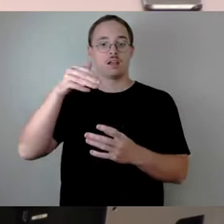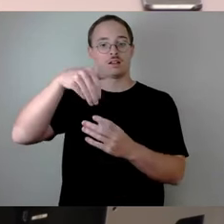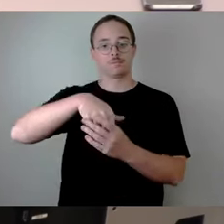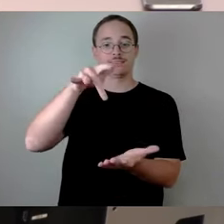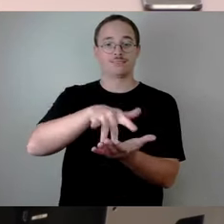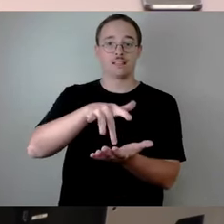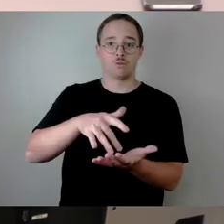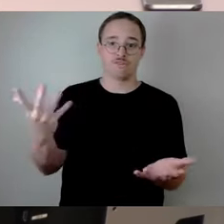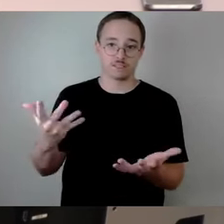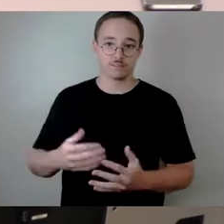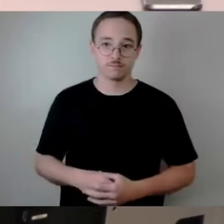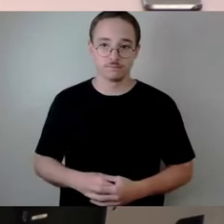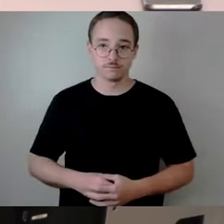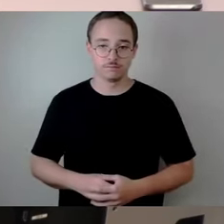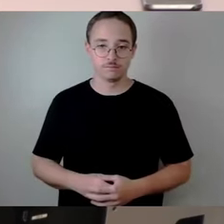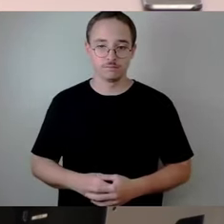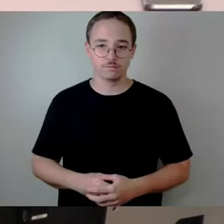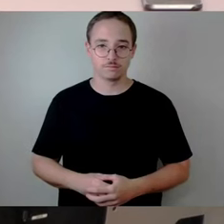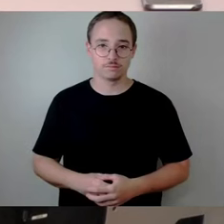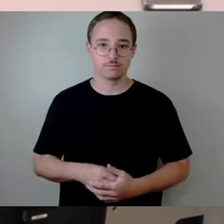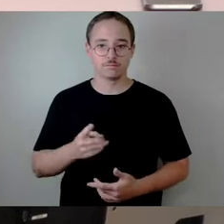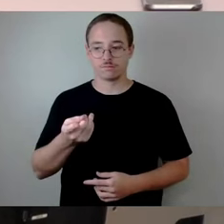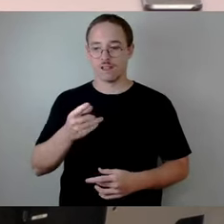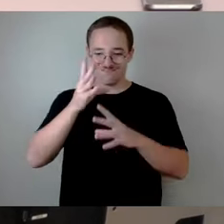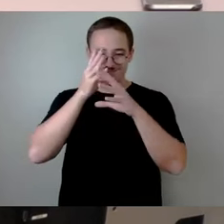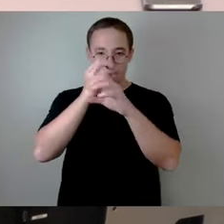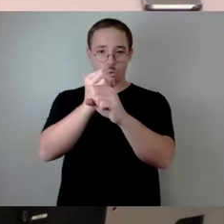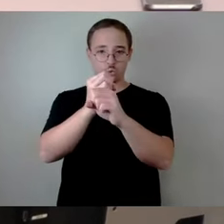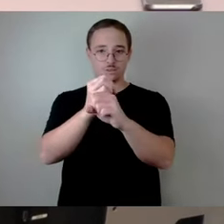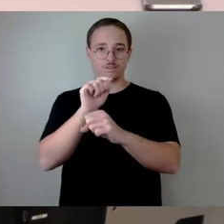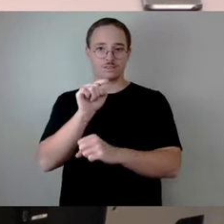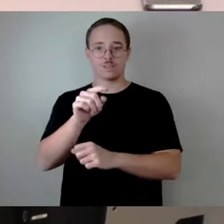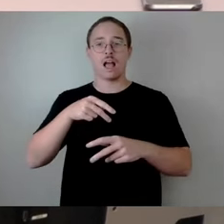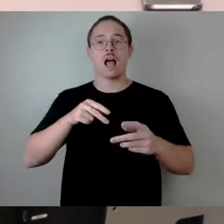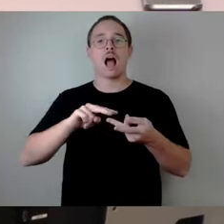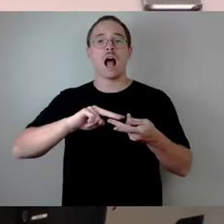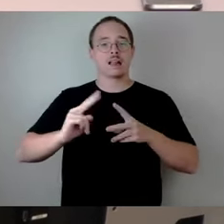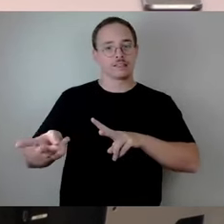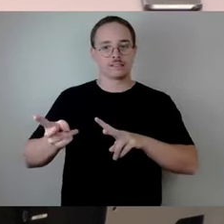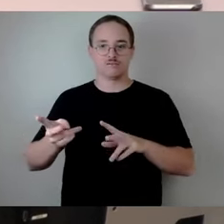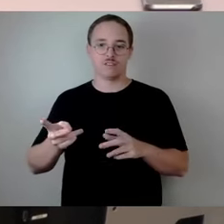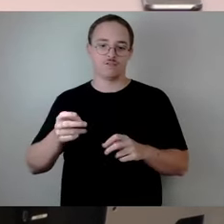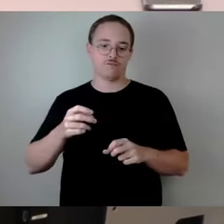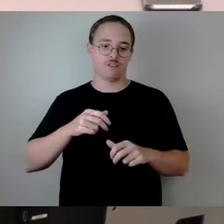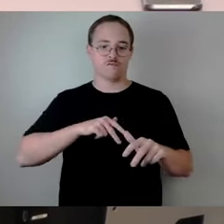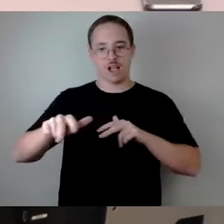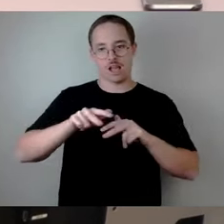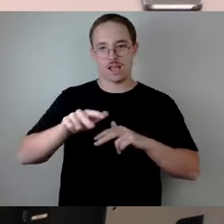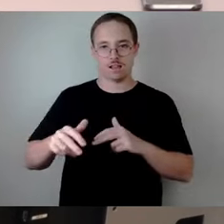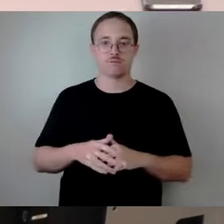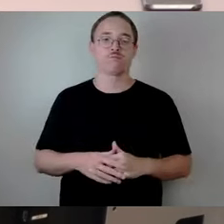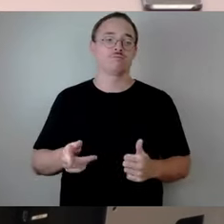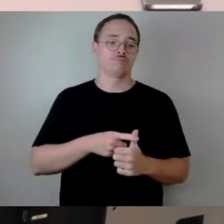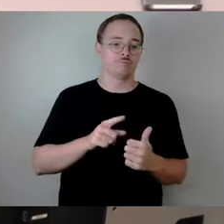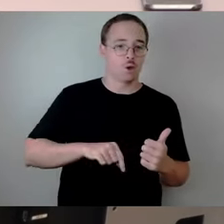dass es dazu eine Fokussierung gibt auf diese alternativen Verkehrsmittel oder auf eine Beschleunigung der Umsetzung.